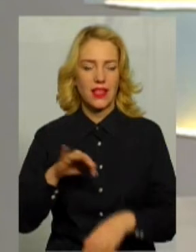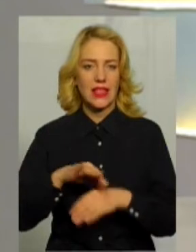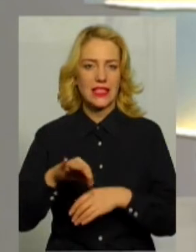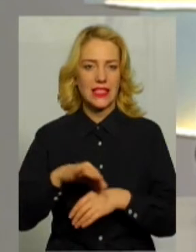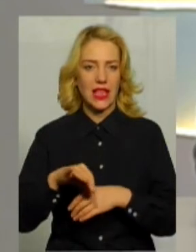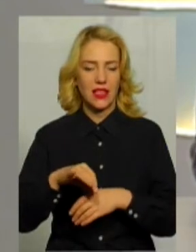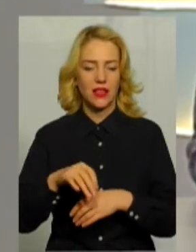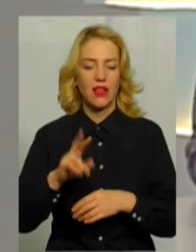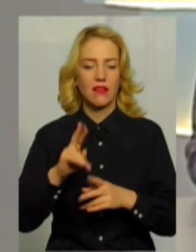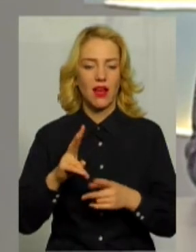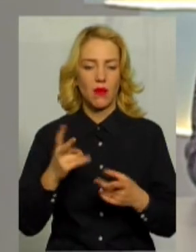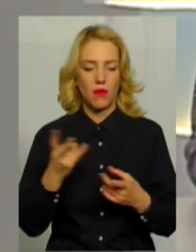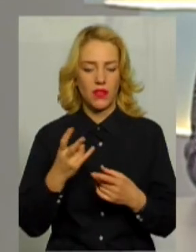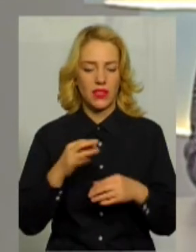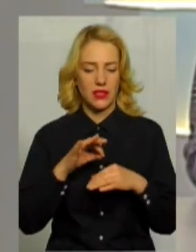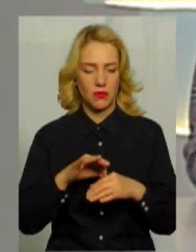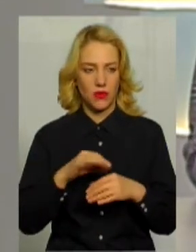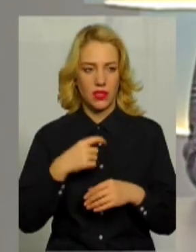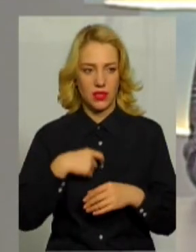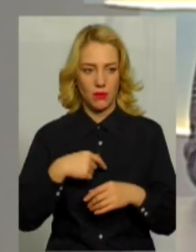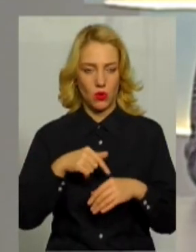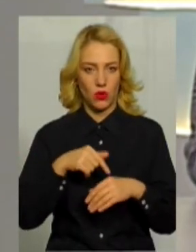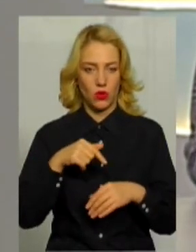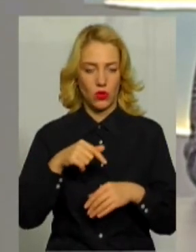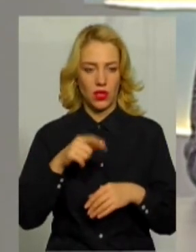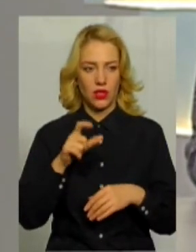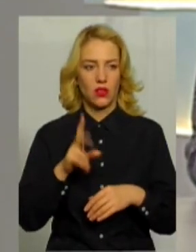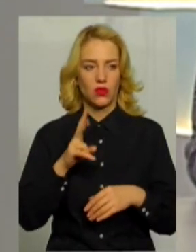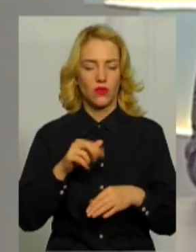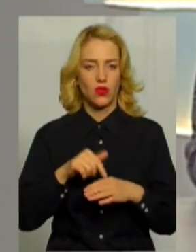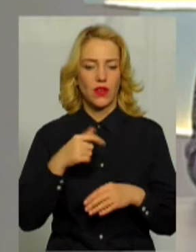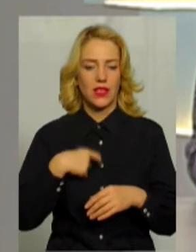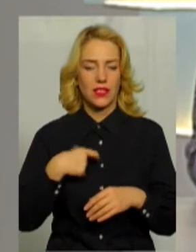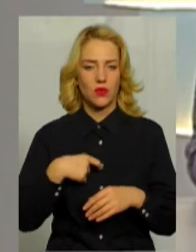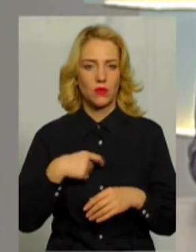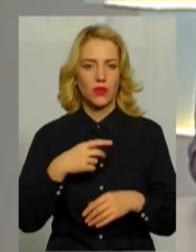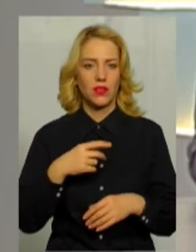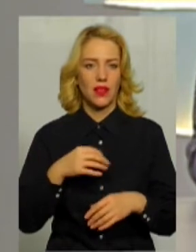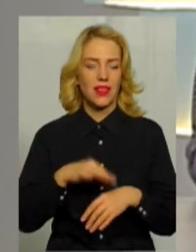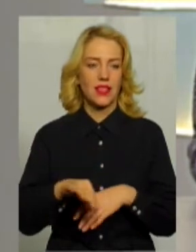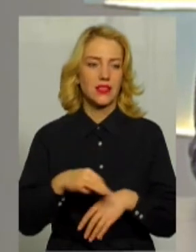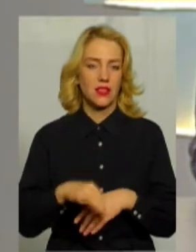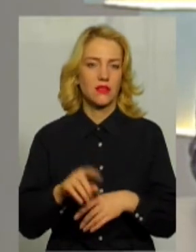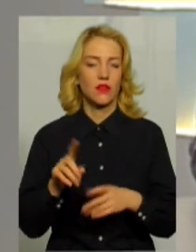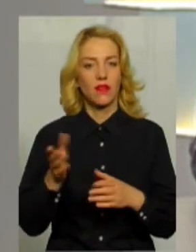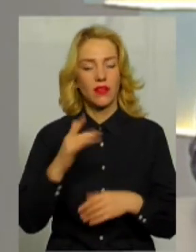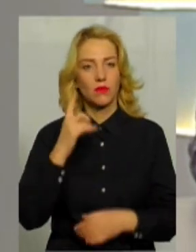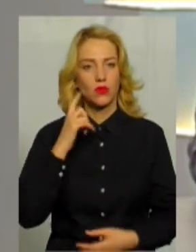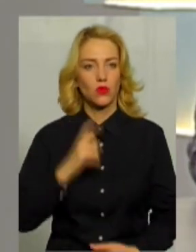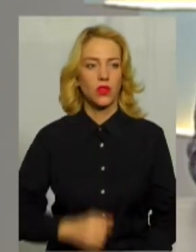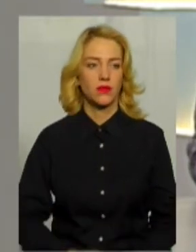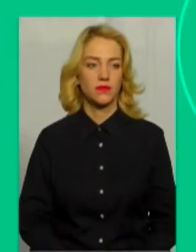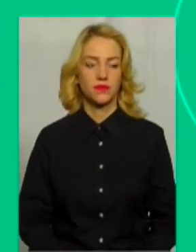себе людина, яка відчуває на собі оце насильство. Давайте послухаємо, що він нам розповів.